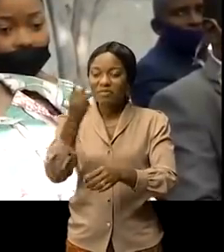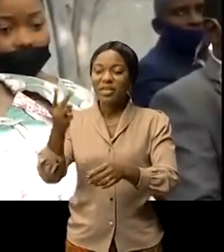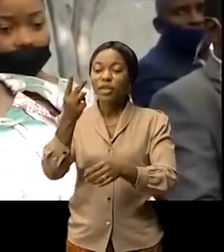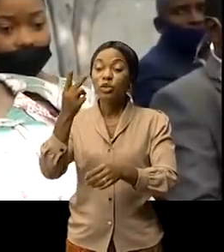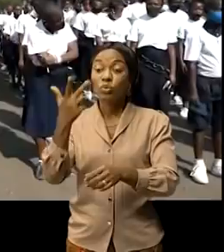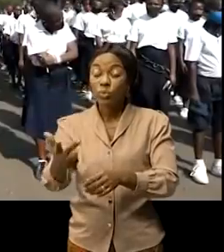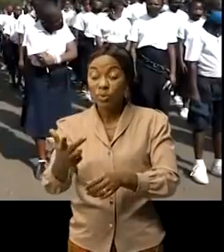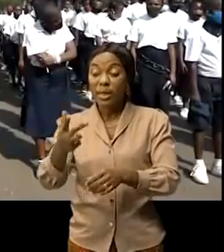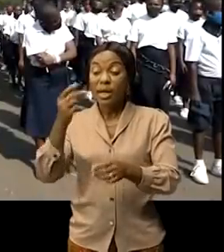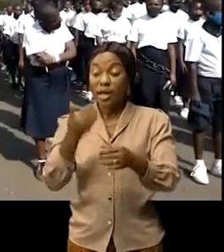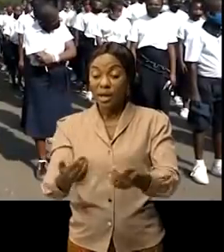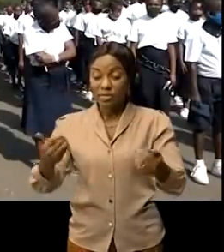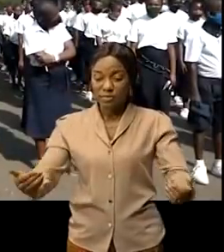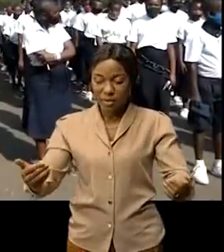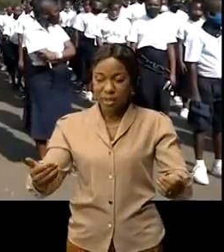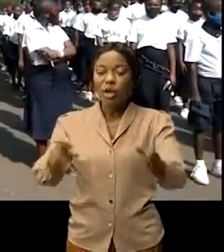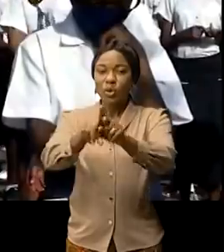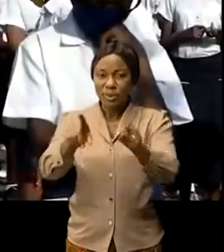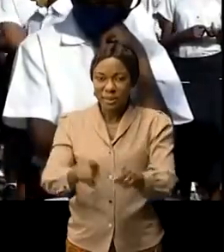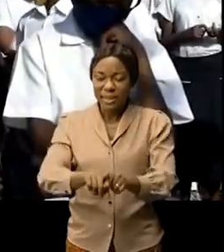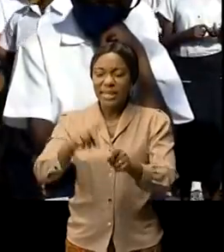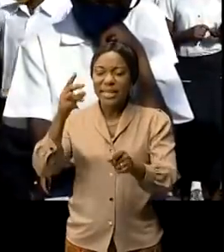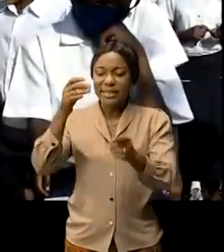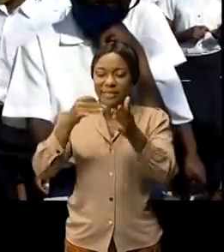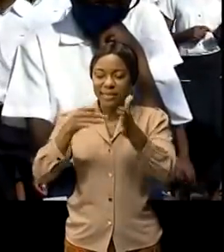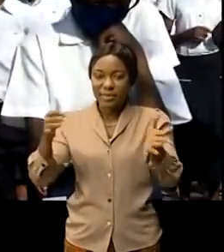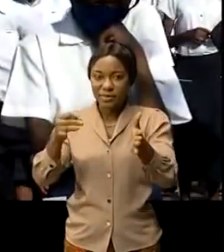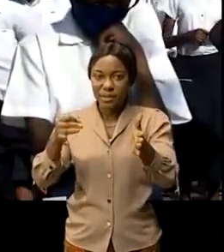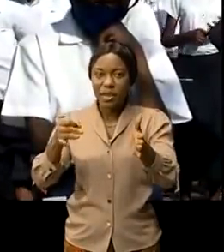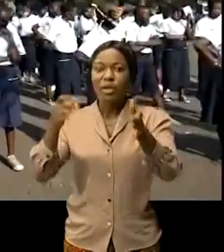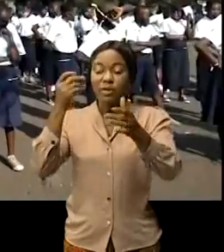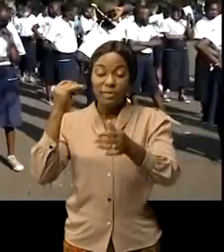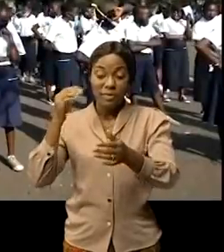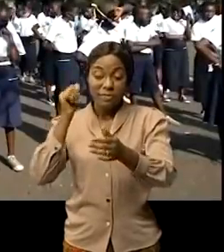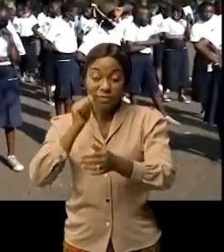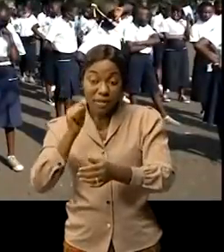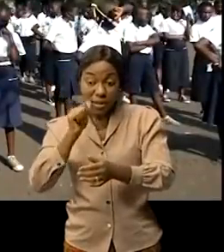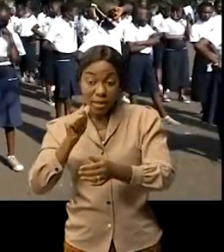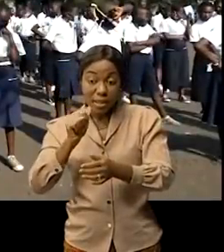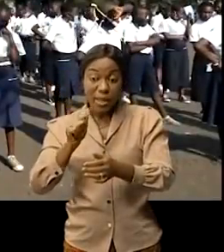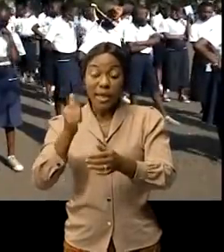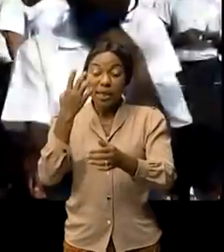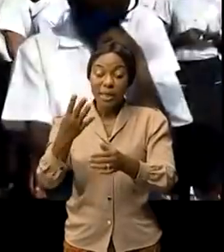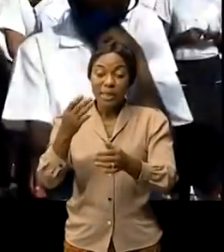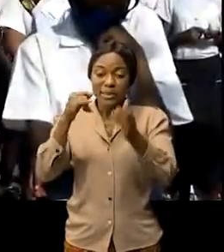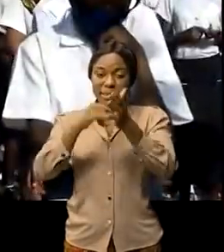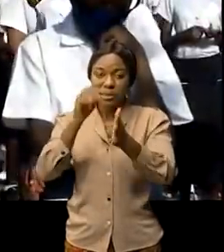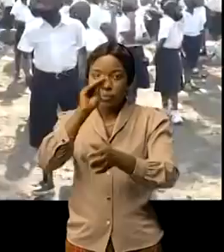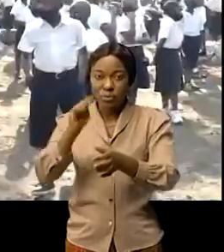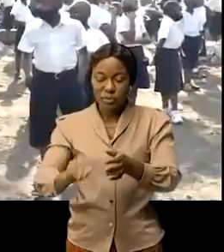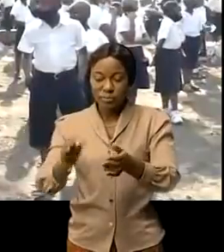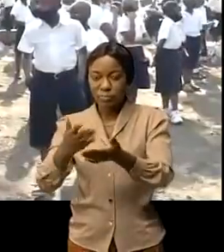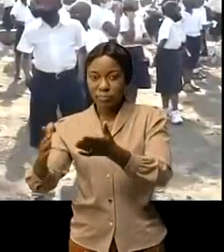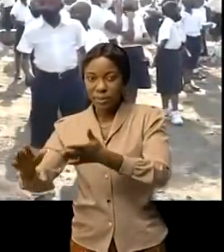candidats inscrits, dont 953,363 filles, soit 47%, sont repartis sur